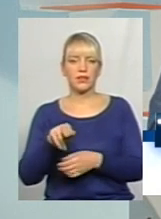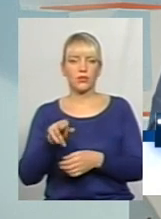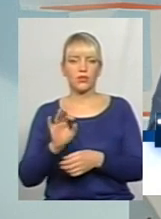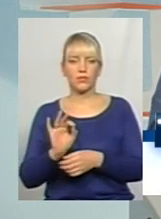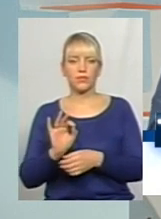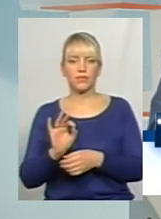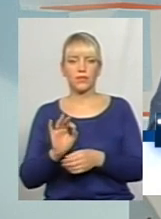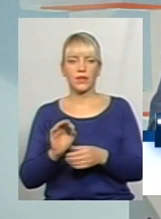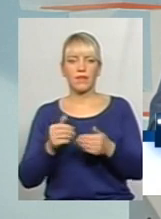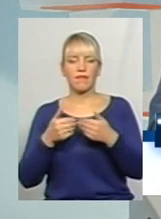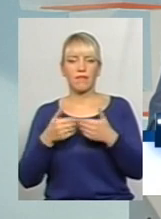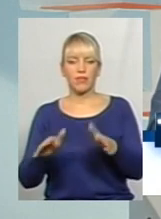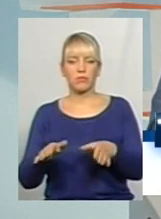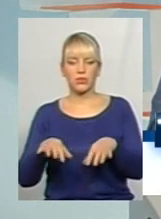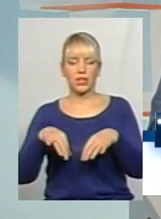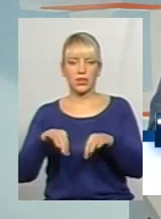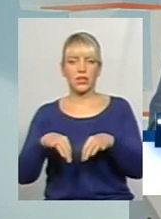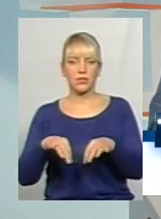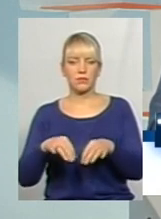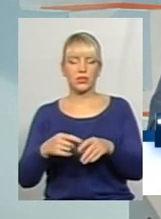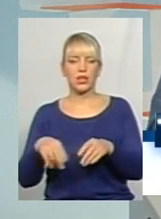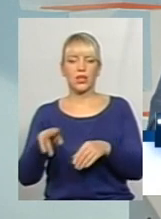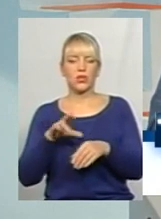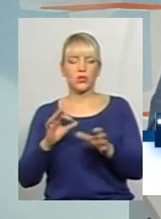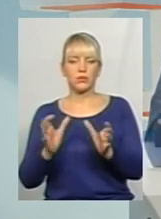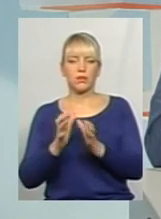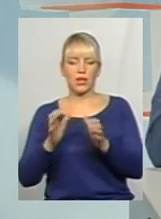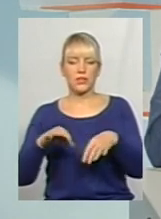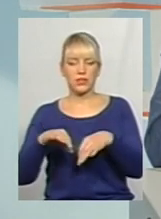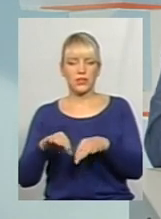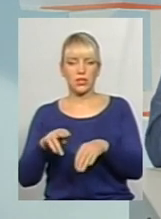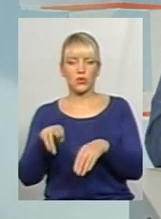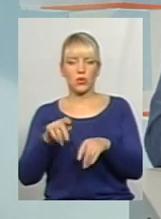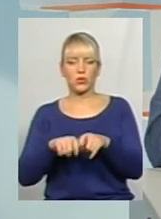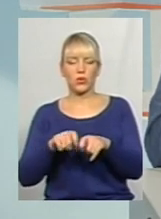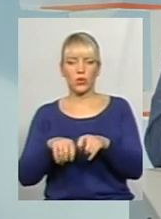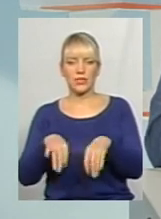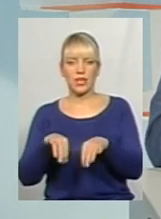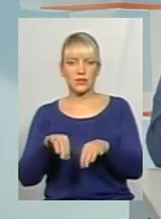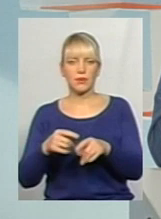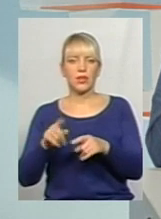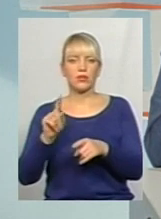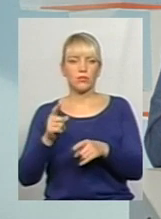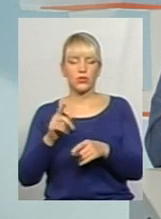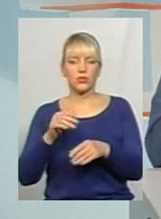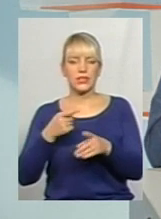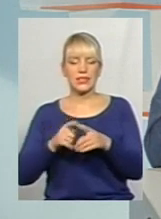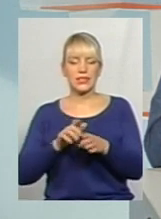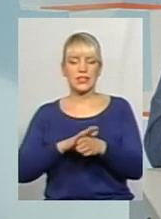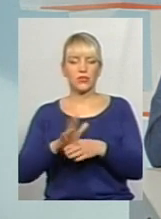випуска транспортного засобу, зберігання транспортного засобу, контроль за транспортною засобою, тому що здійснюється на підприємстві.